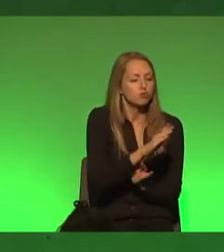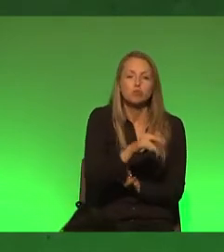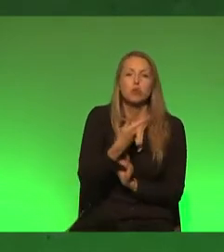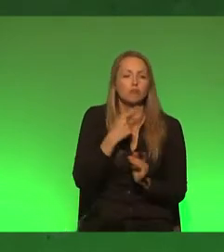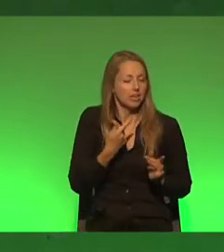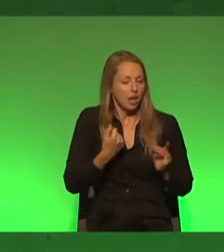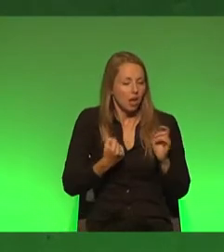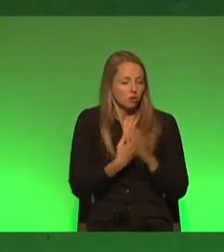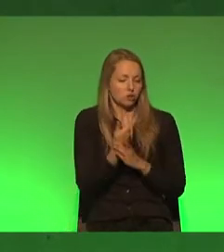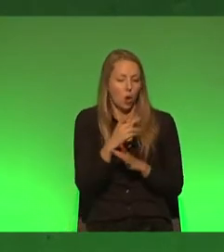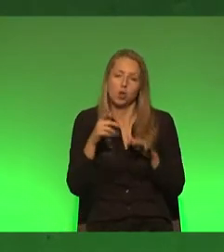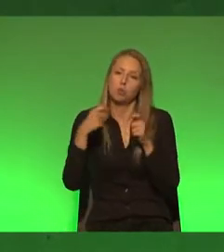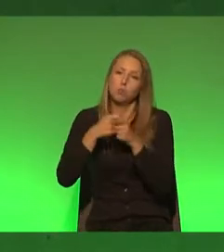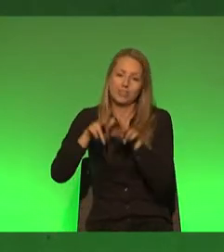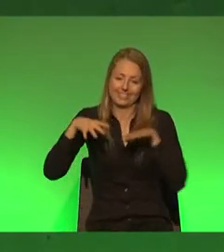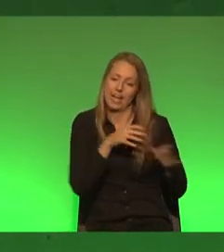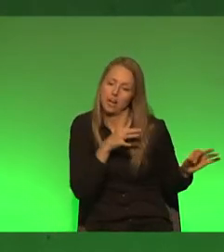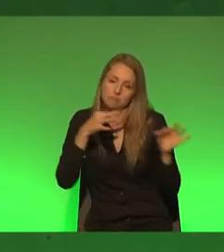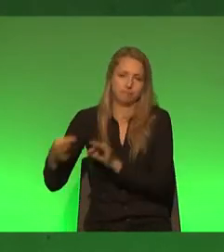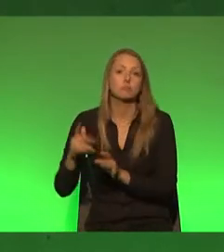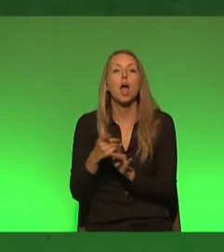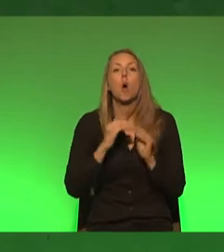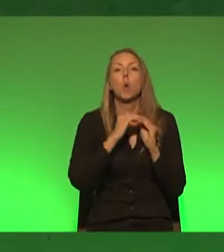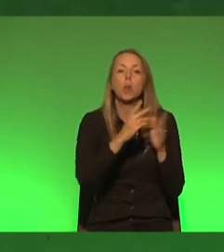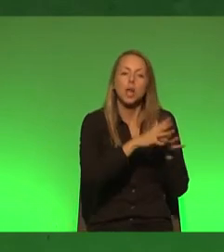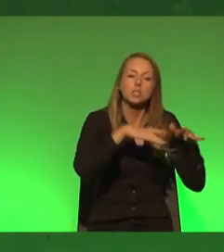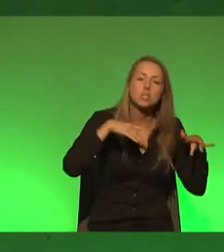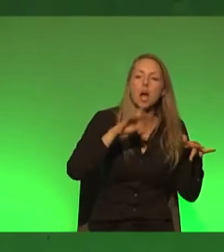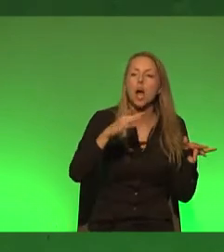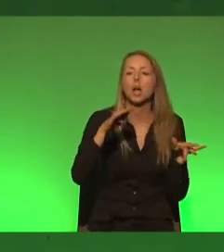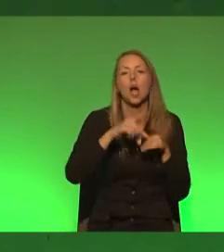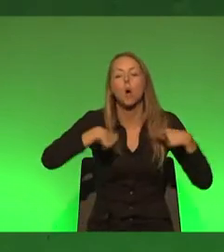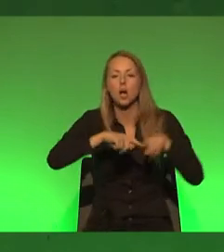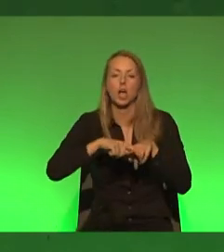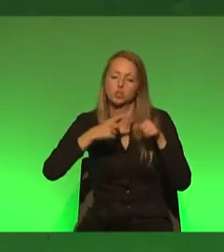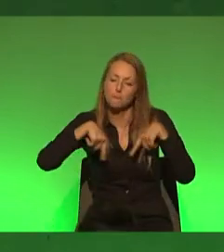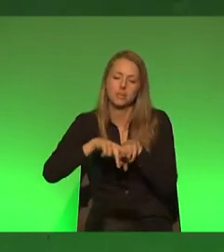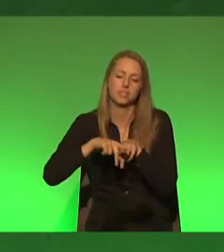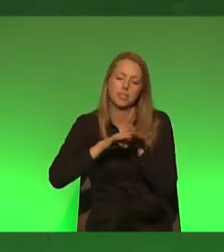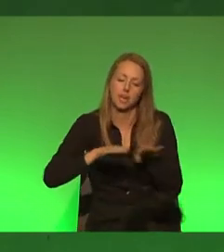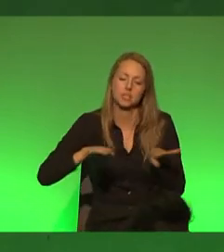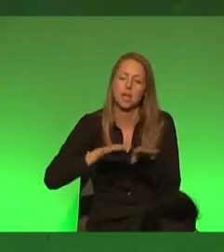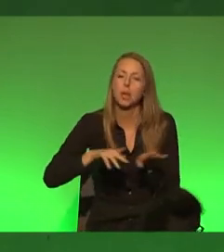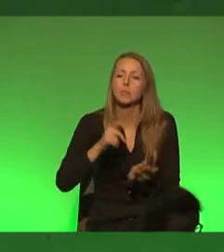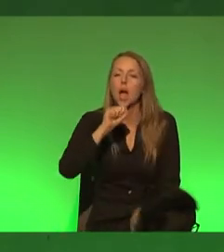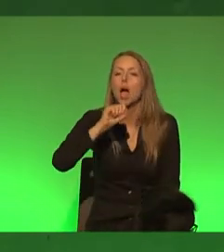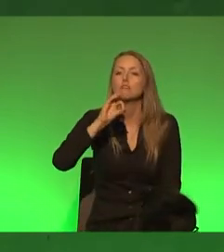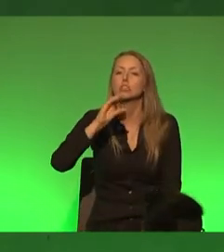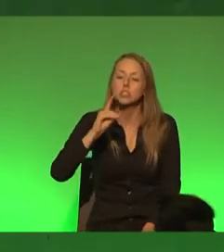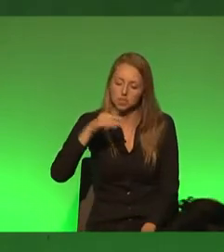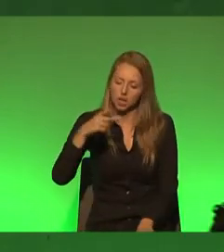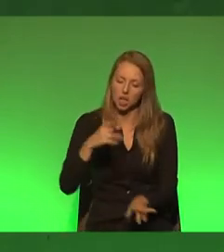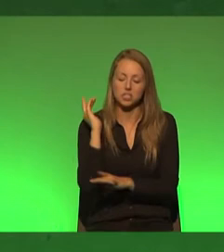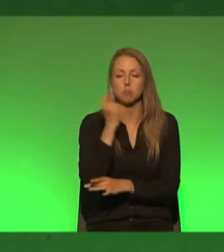eingezogen. Und nicht nur da sitzen die. Auch im Landtag, auch bei euch auf Kreis und Bezirksebene sitzen AfDler in den Räten,